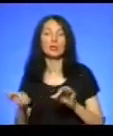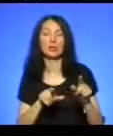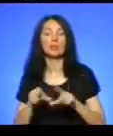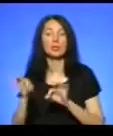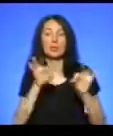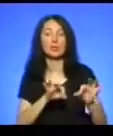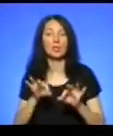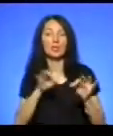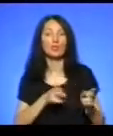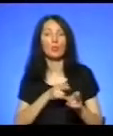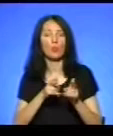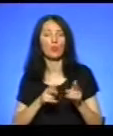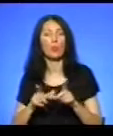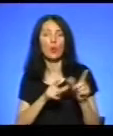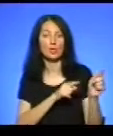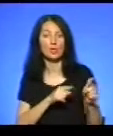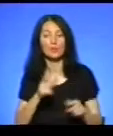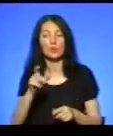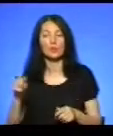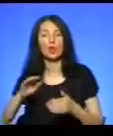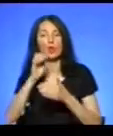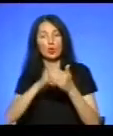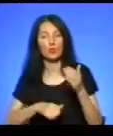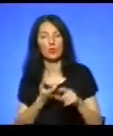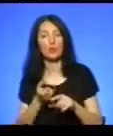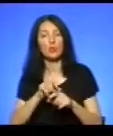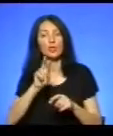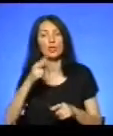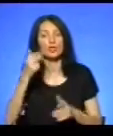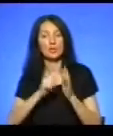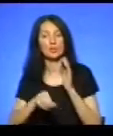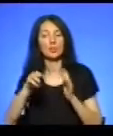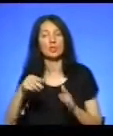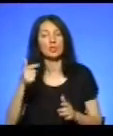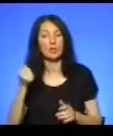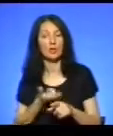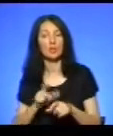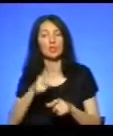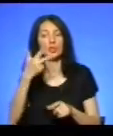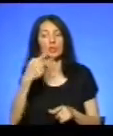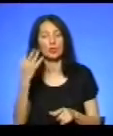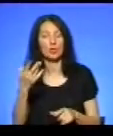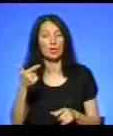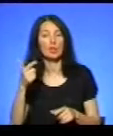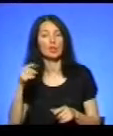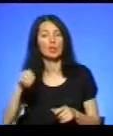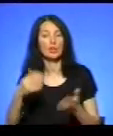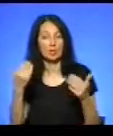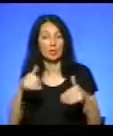перебувають на Тернопільщині, уштрафували на більше як 66 тисяч гривень, понад 34 тисячі уже стягнули.